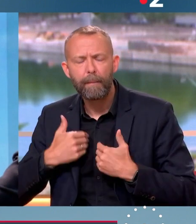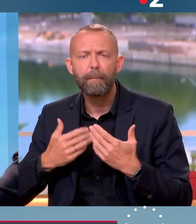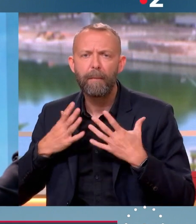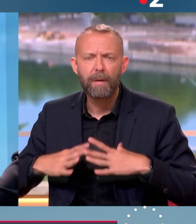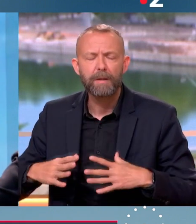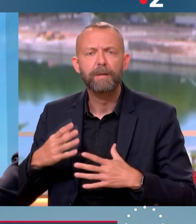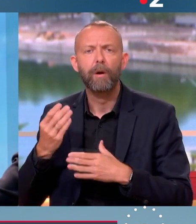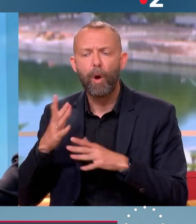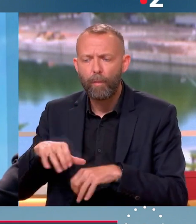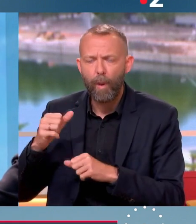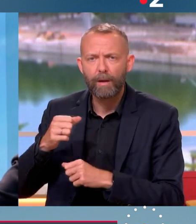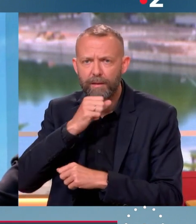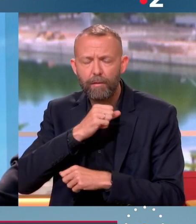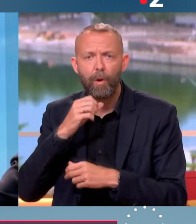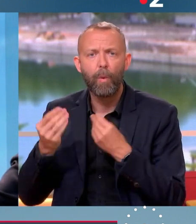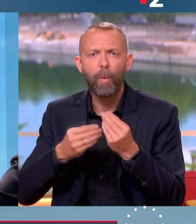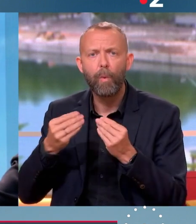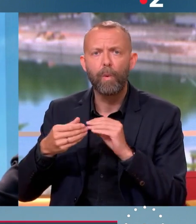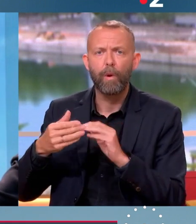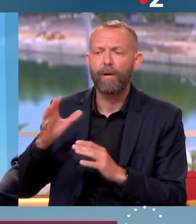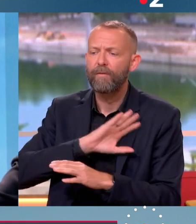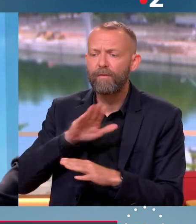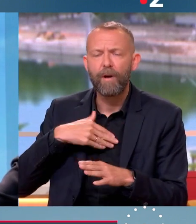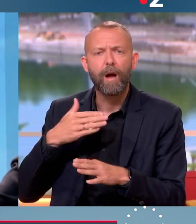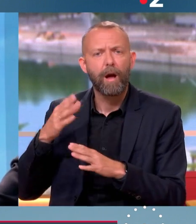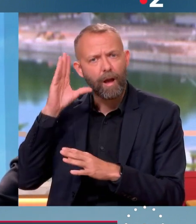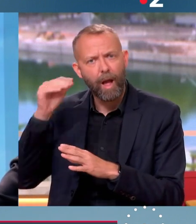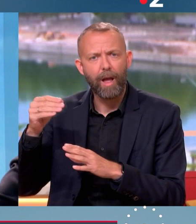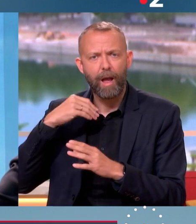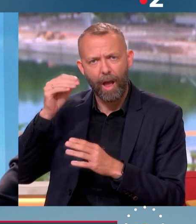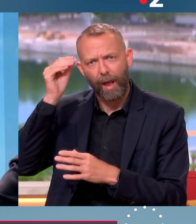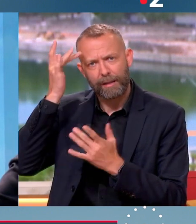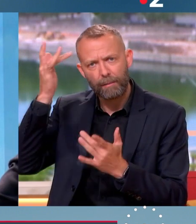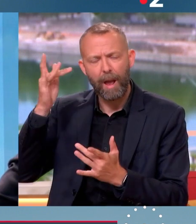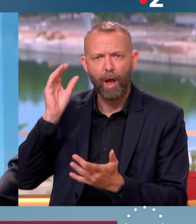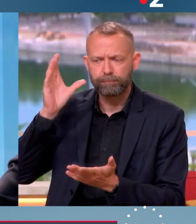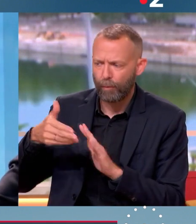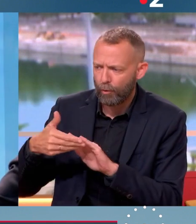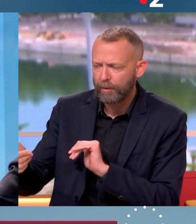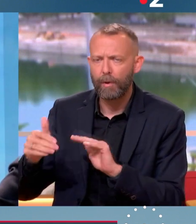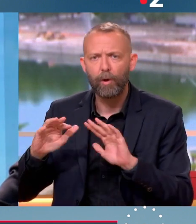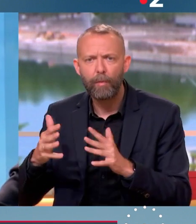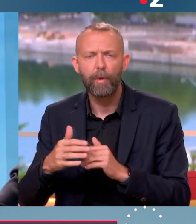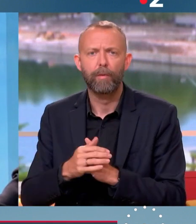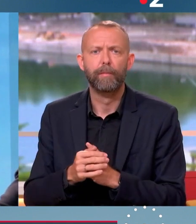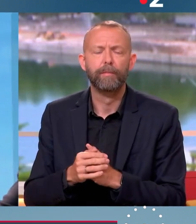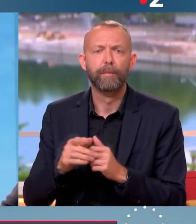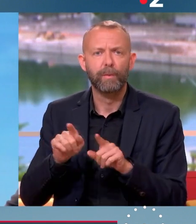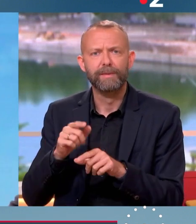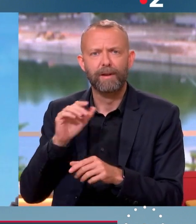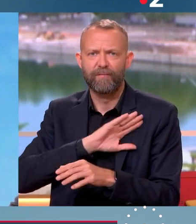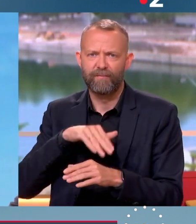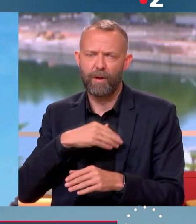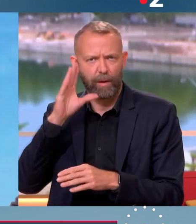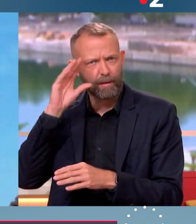seniors ? Qu'est-ce qu'on fait pour la transmission en fin de carrière, où on a accumulé une expérience qu'on doit transmettre aux générations futures, et en fin de carrière, travailler un peu